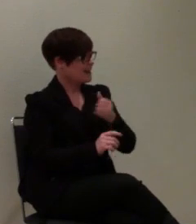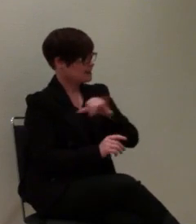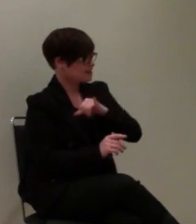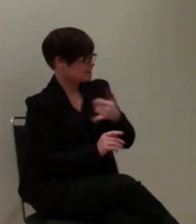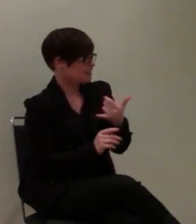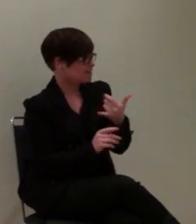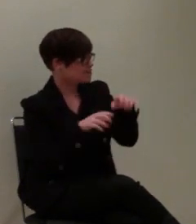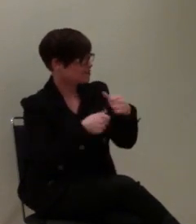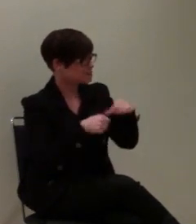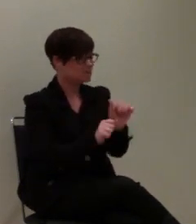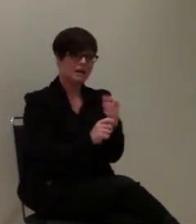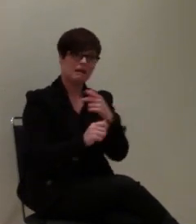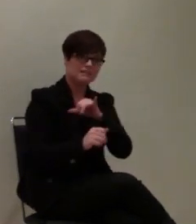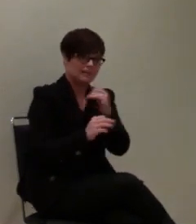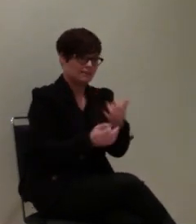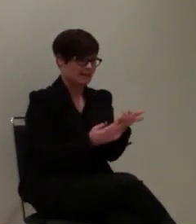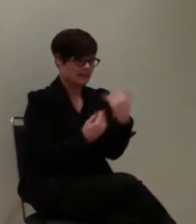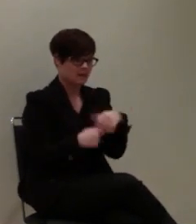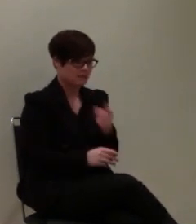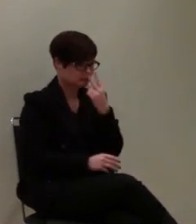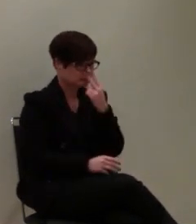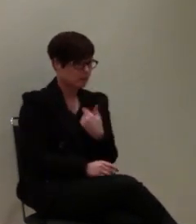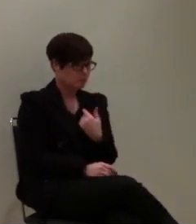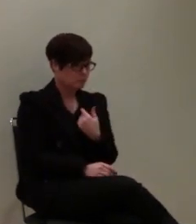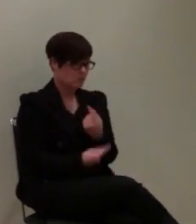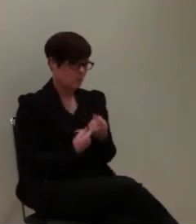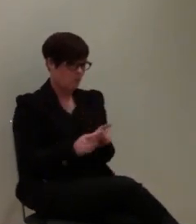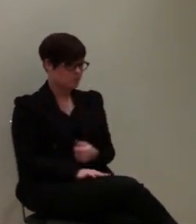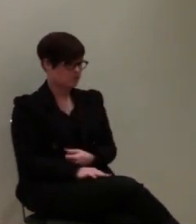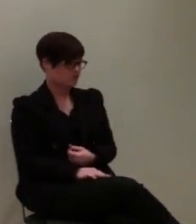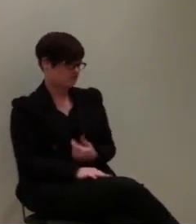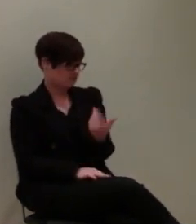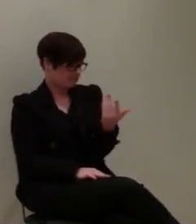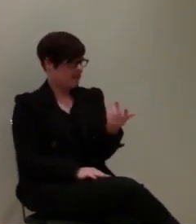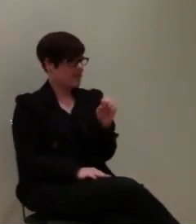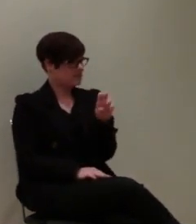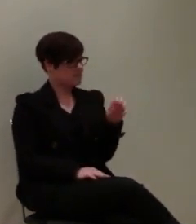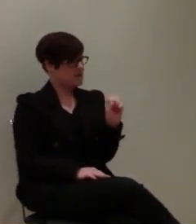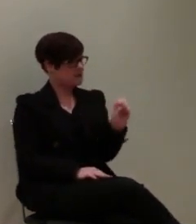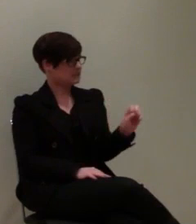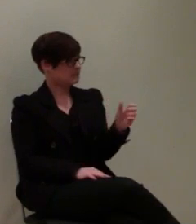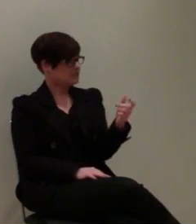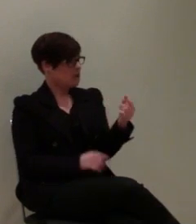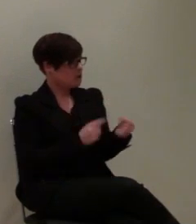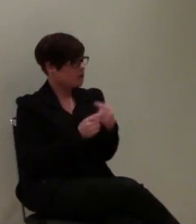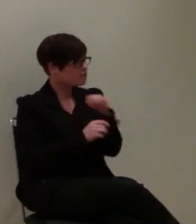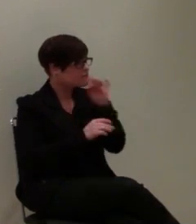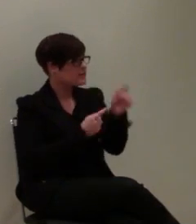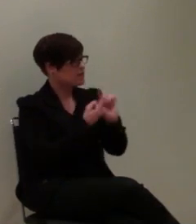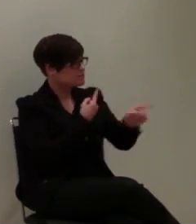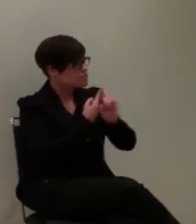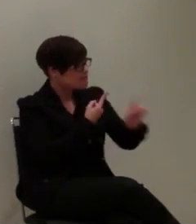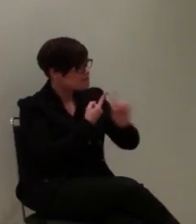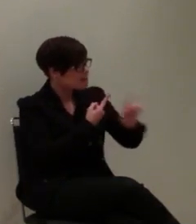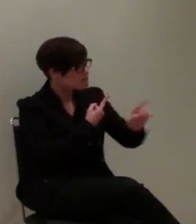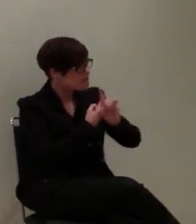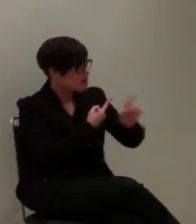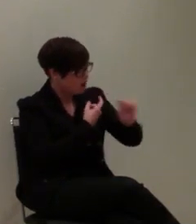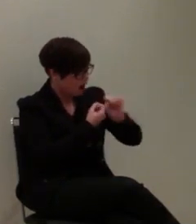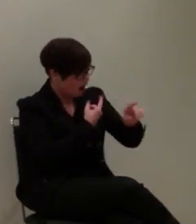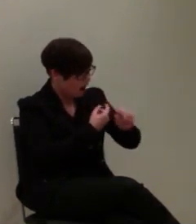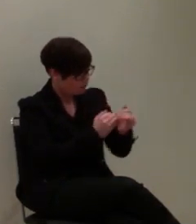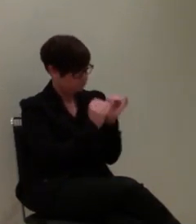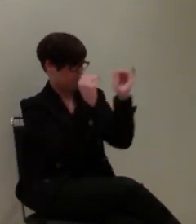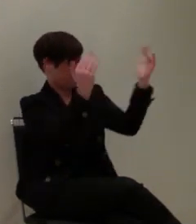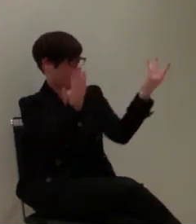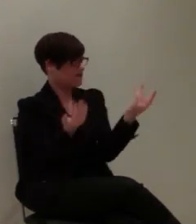darstellen kann, weil die irgendwann mal feststellten, komisch, wieso ist denn über die SMS, warum läuft da so viel Traffic drüber? Das haben wir doch gar nicht